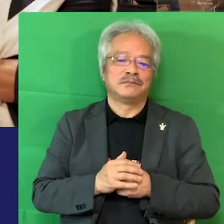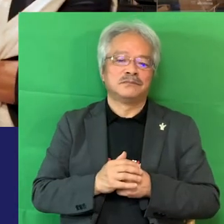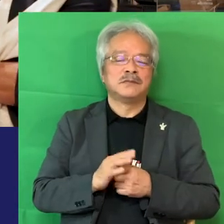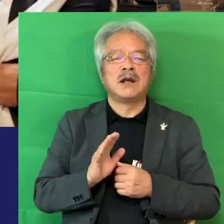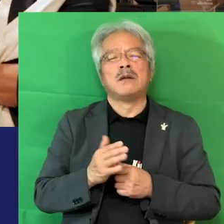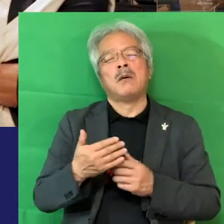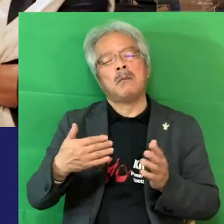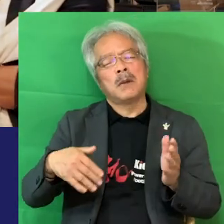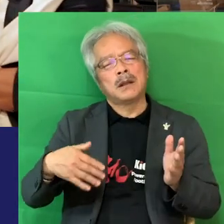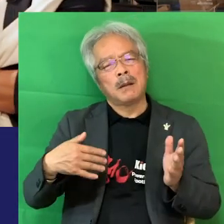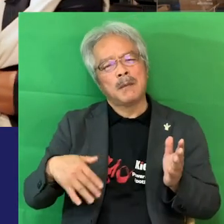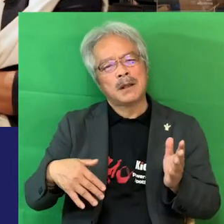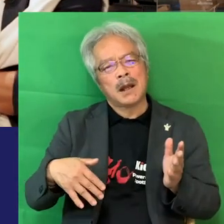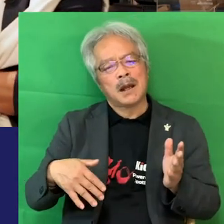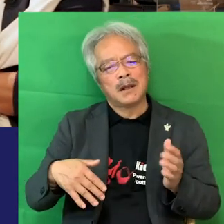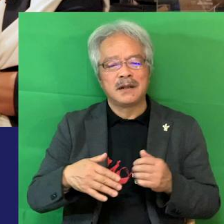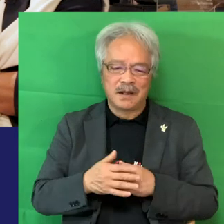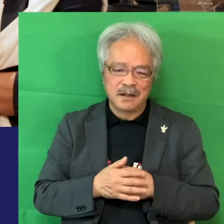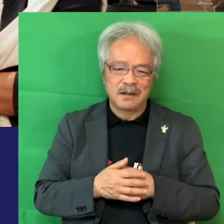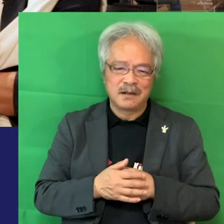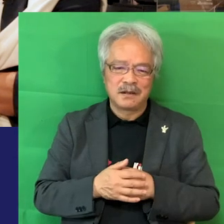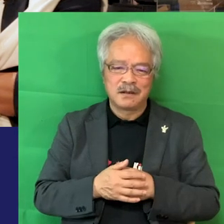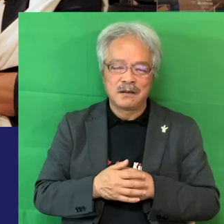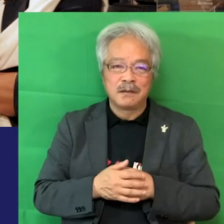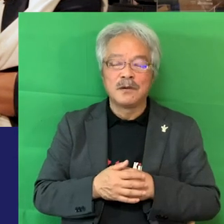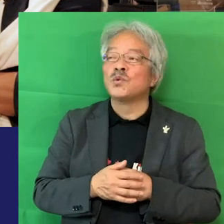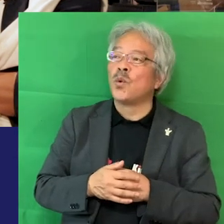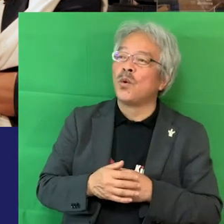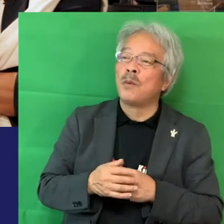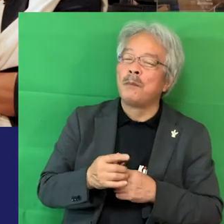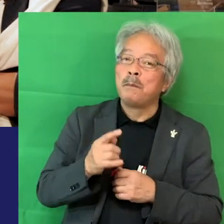まだまだそうねパッと見わかんないかもしれないですねだから